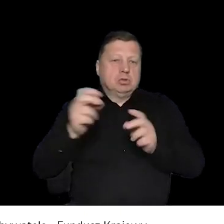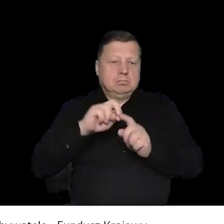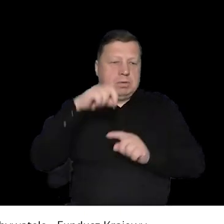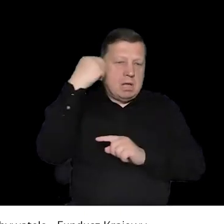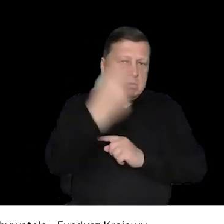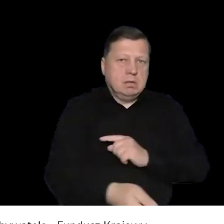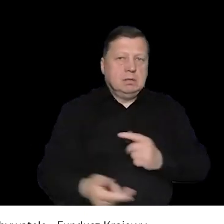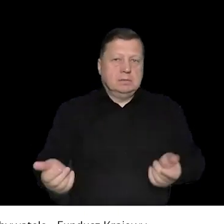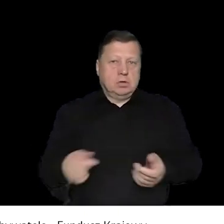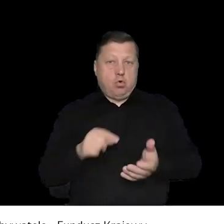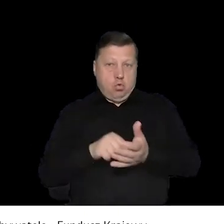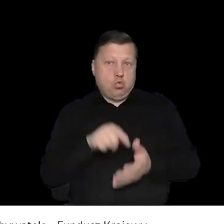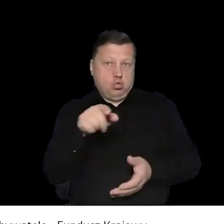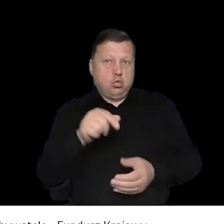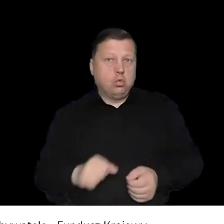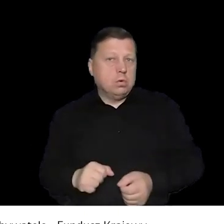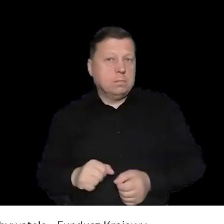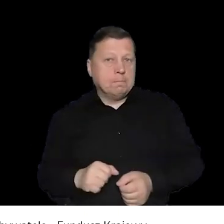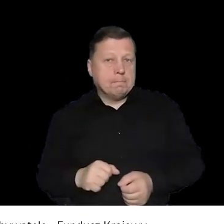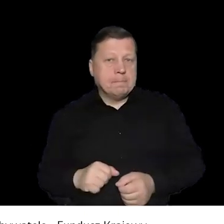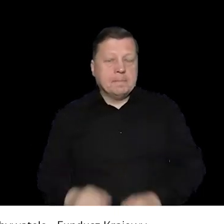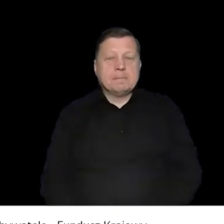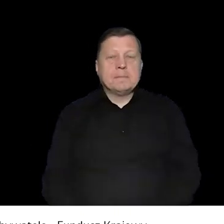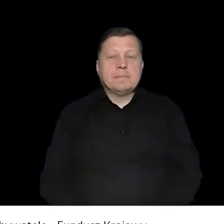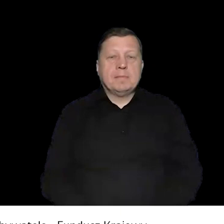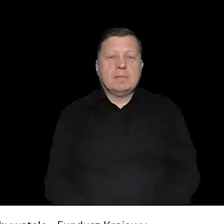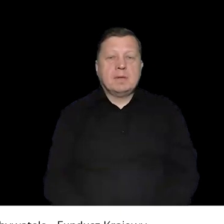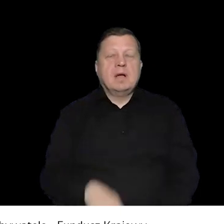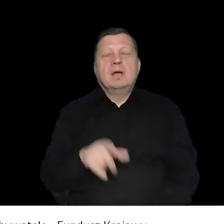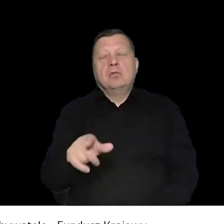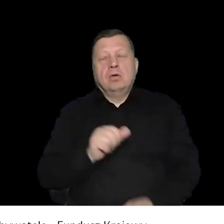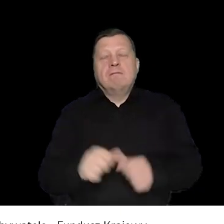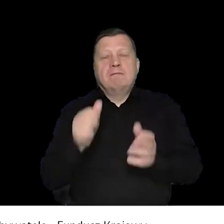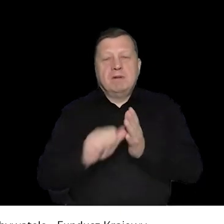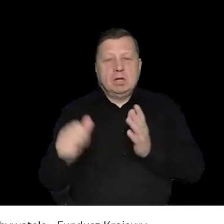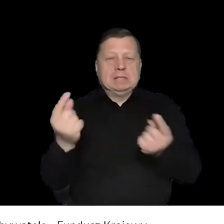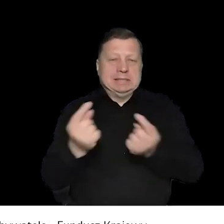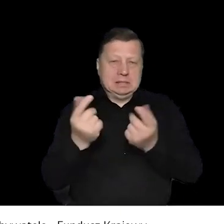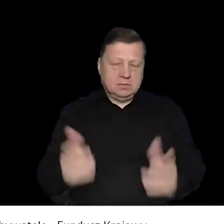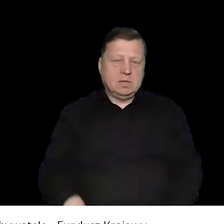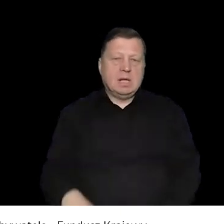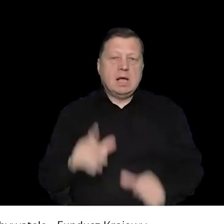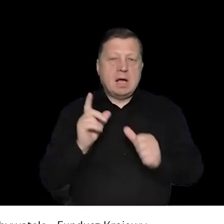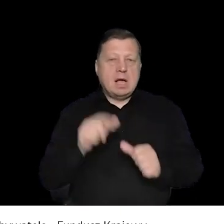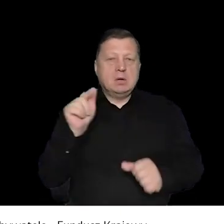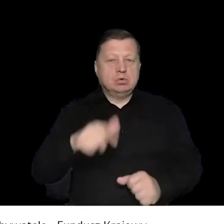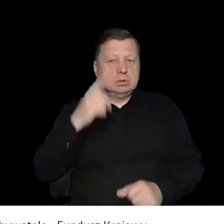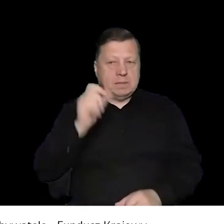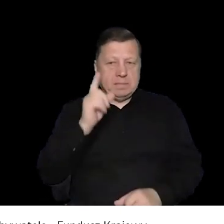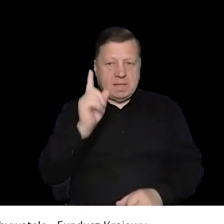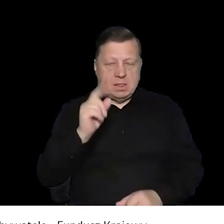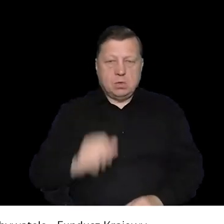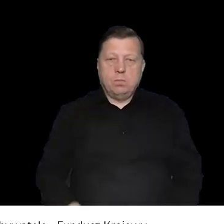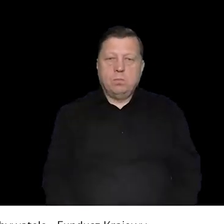czy ruch pewnie będzie zablokowany, ale na przykład nie wiem, z jakiejś wysokości, czy coś takiego. O takie sytuacje mi chodzi.